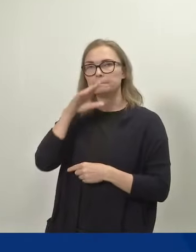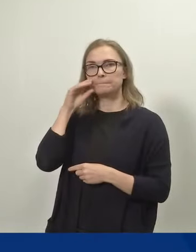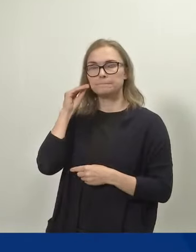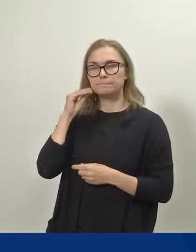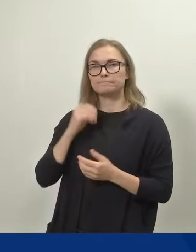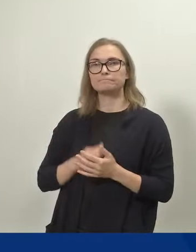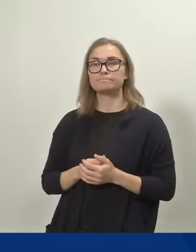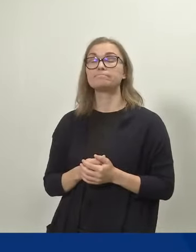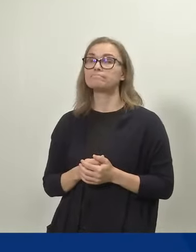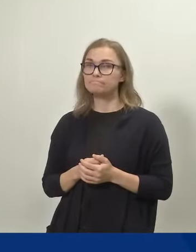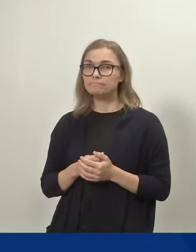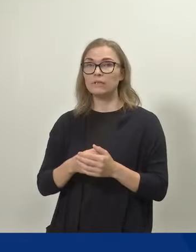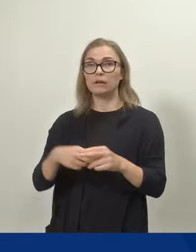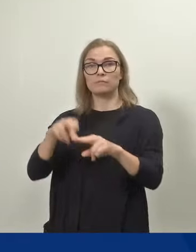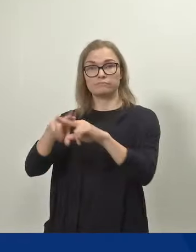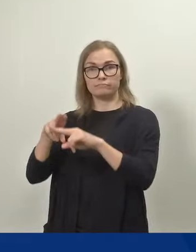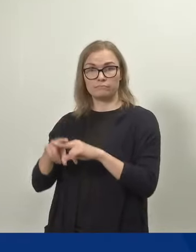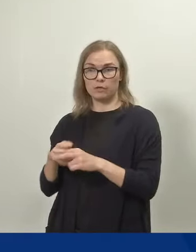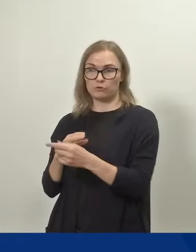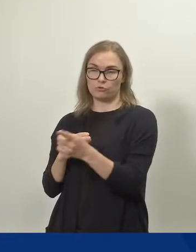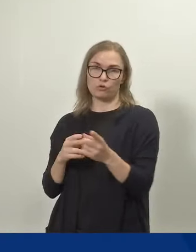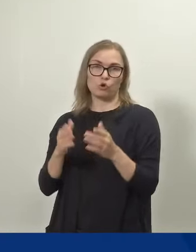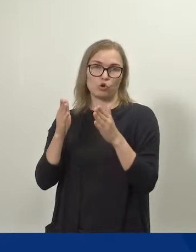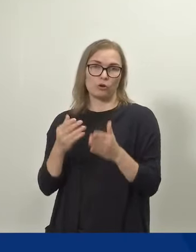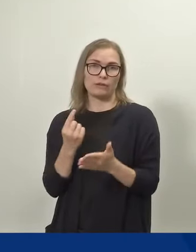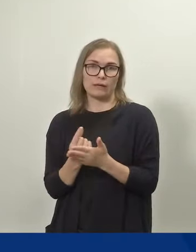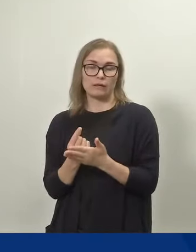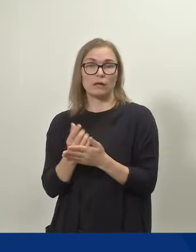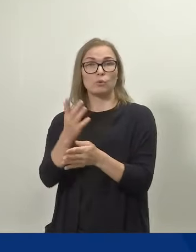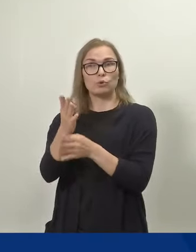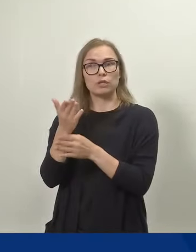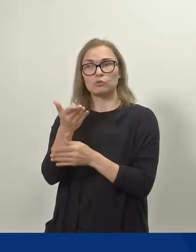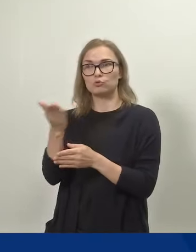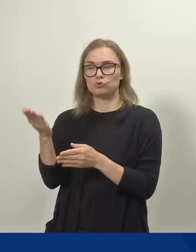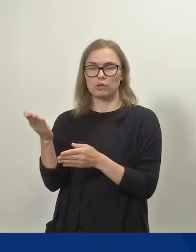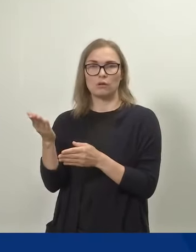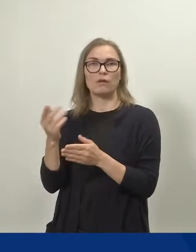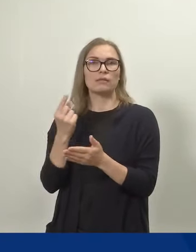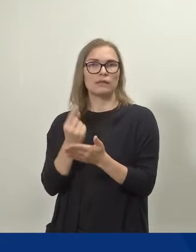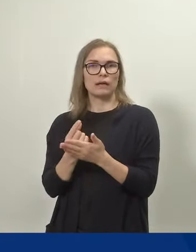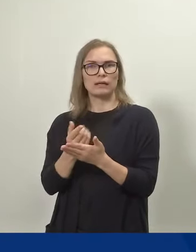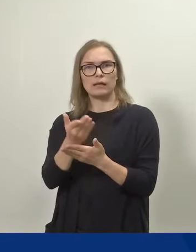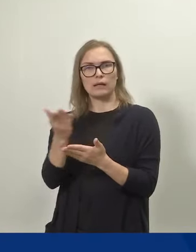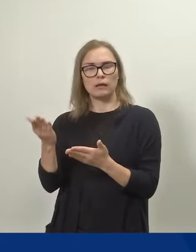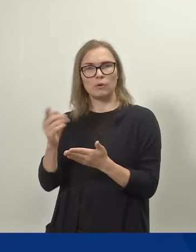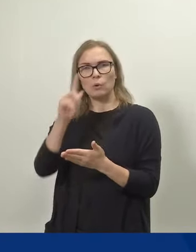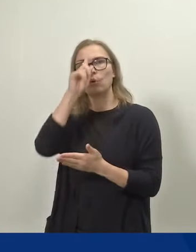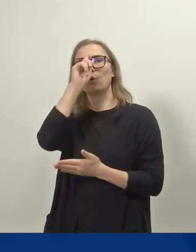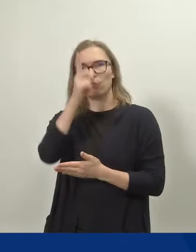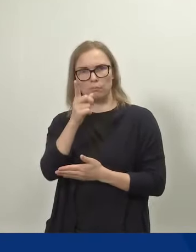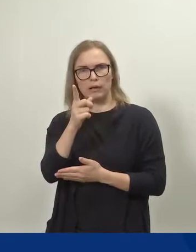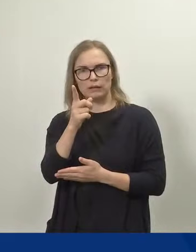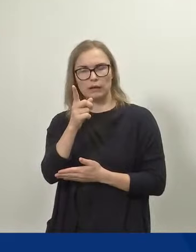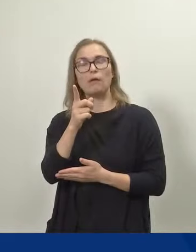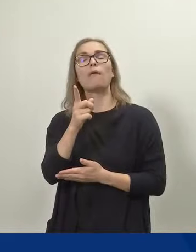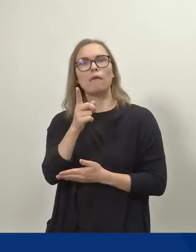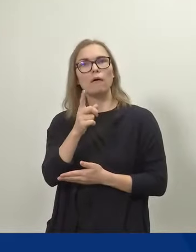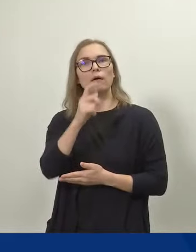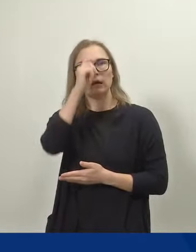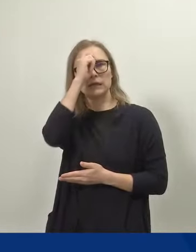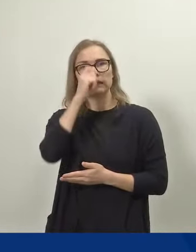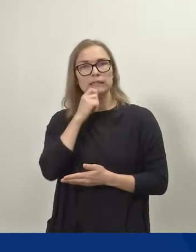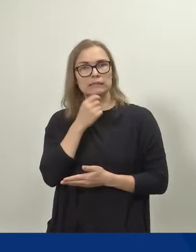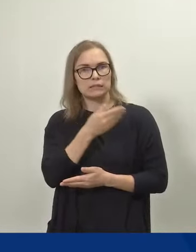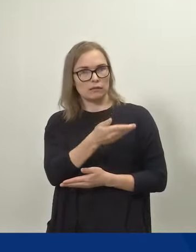että työntekijä ja rikoukset yleisösaat pitää, että